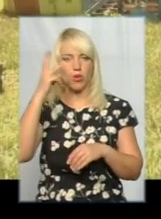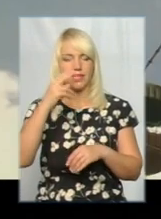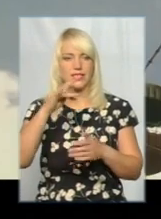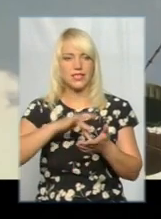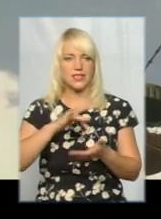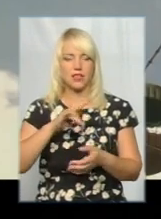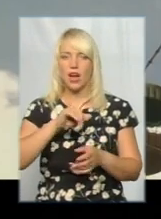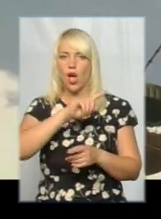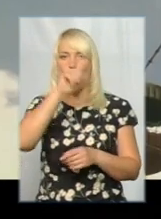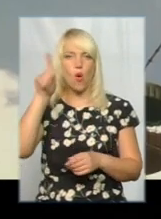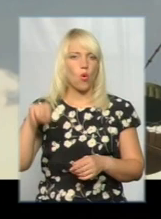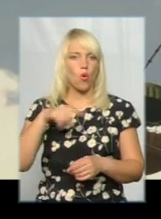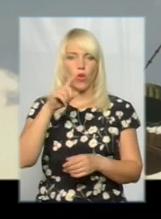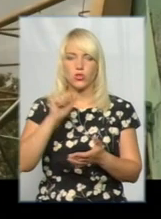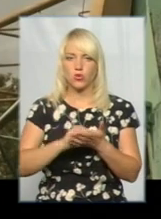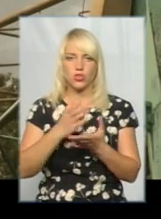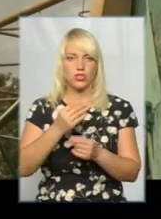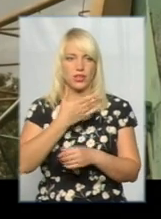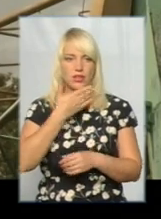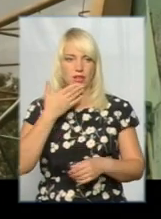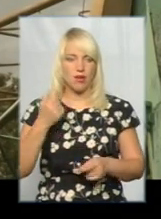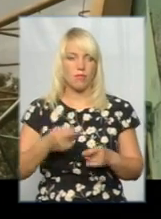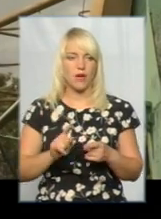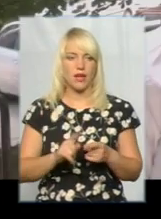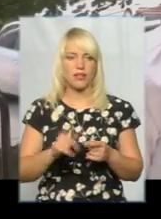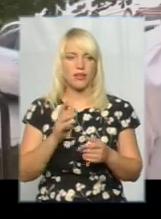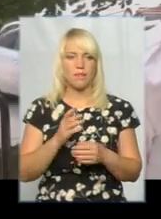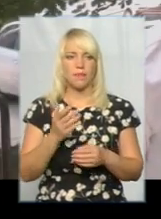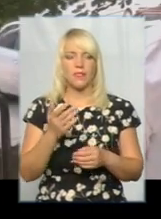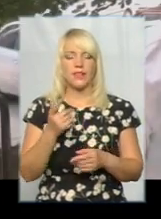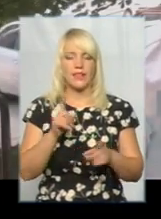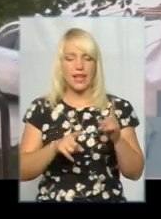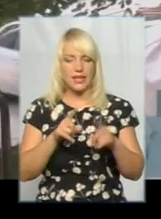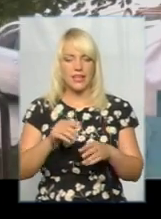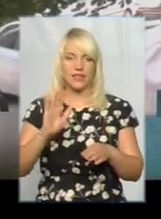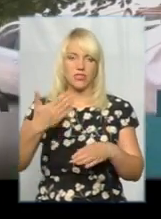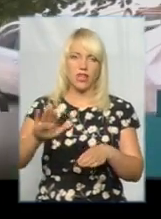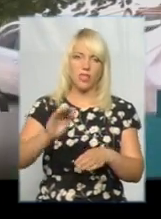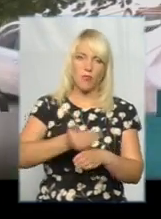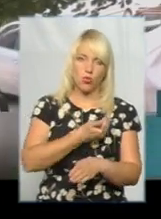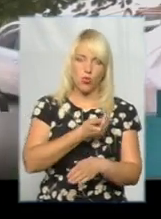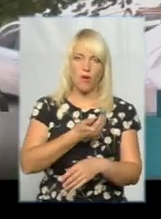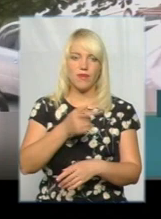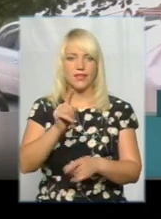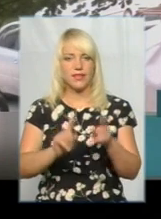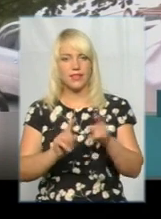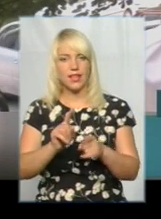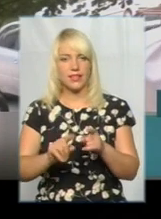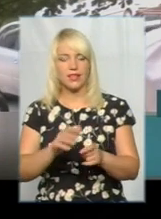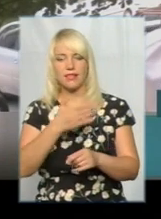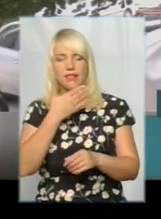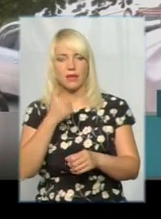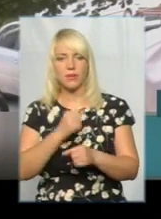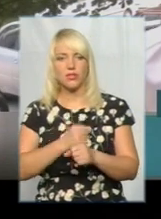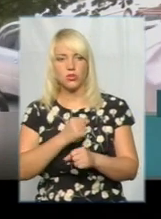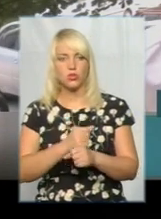немає. Атракціонів підвищеної небезпеки в області близько сотні. Зараз деякі демонтовані, деякі не працюють, так